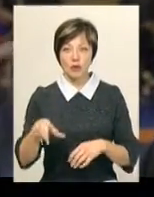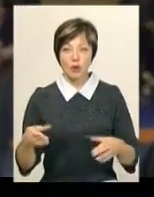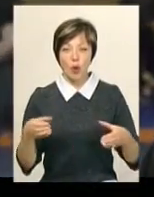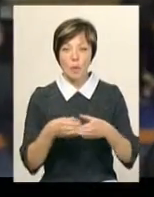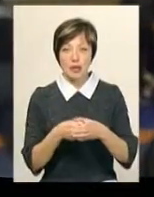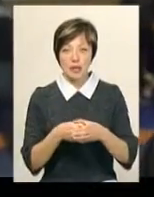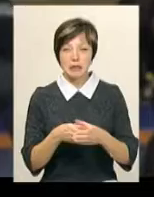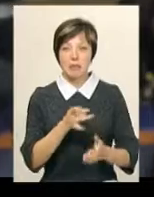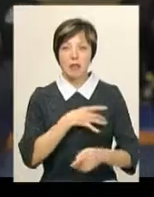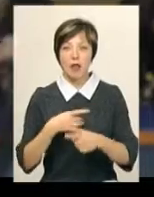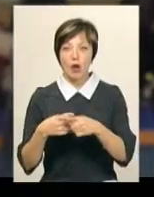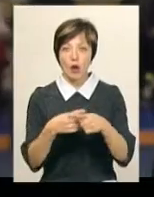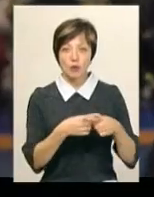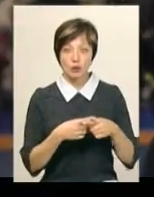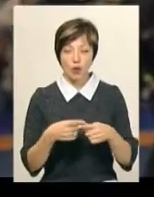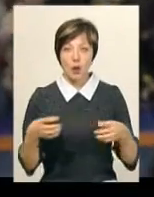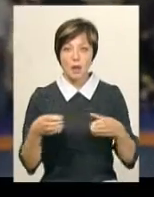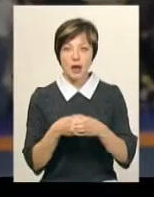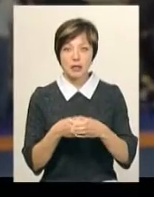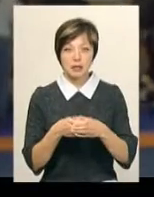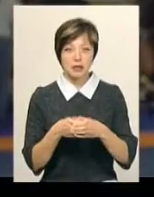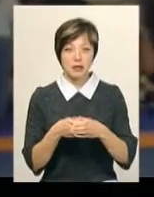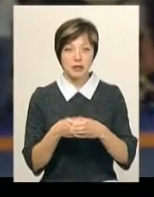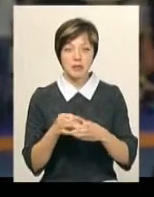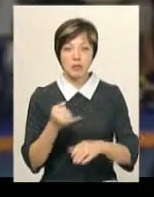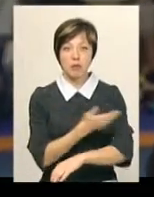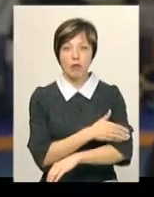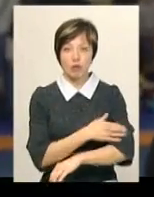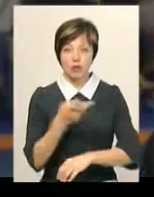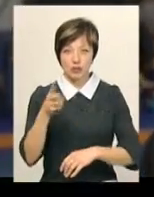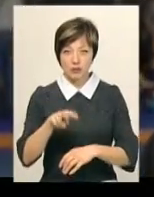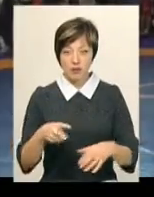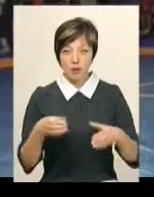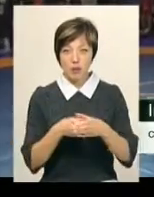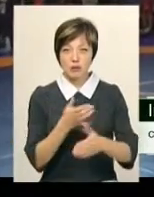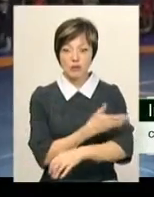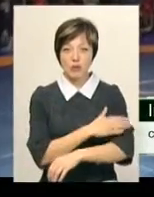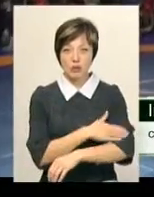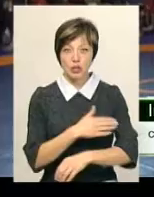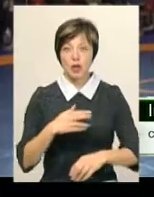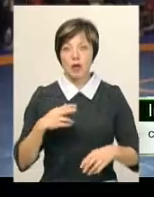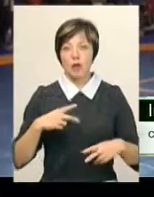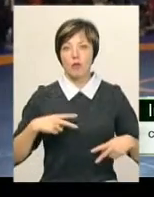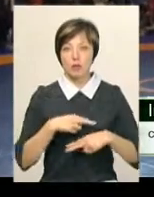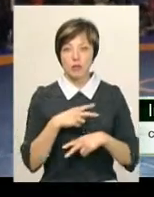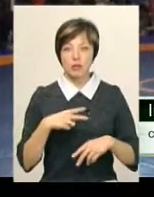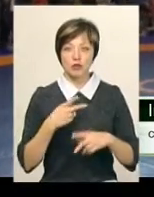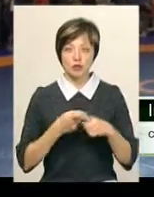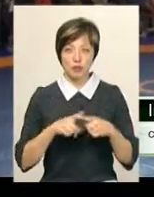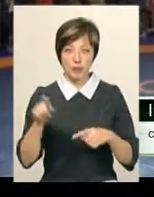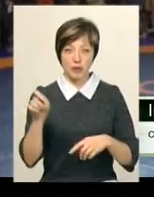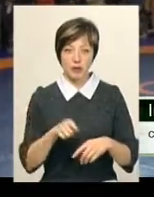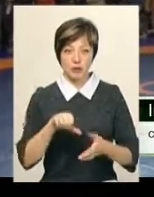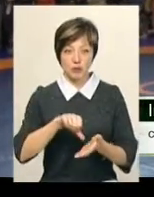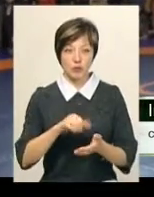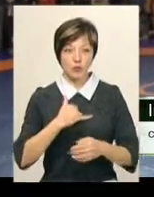Команда з Білорусі, команда з Польщі, дві команди з Польщі, команда з Будапешту, з Угорщини вже в